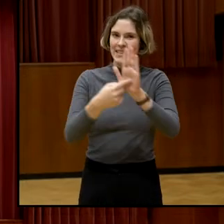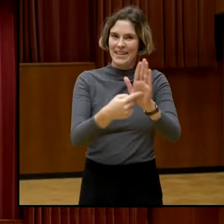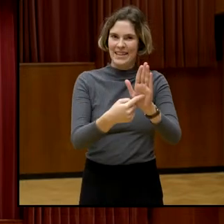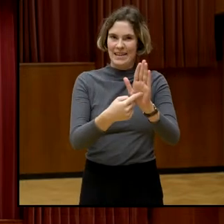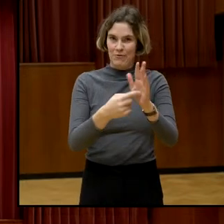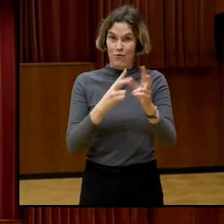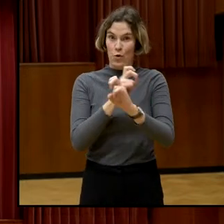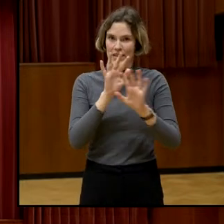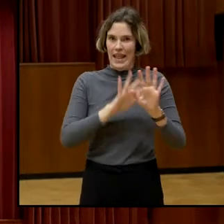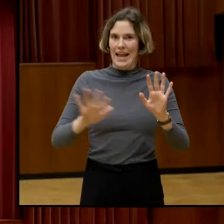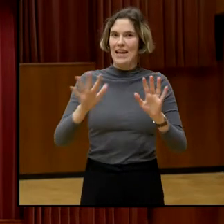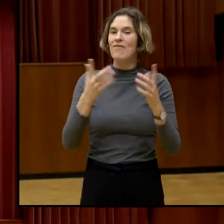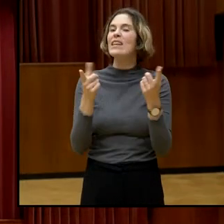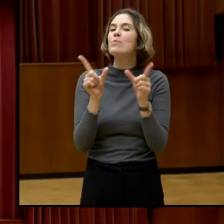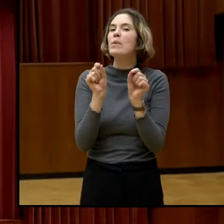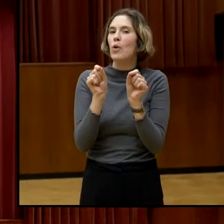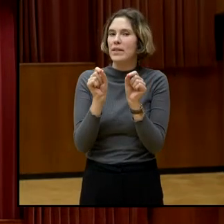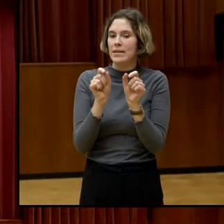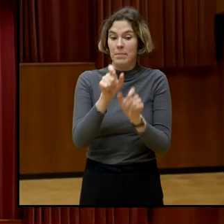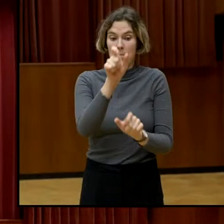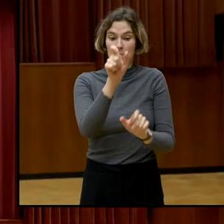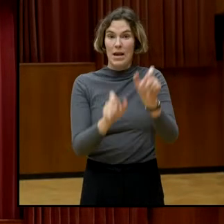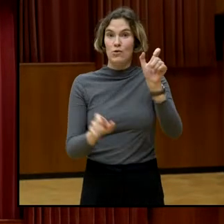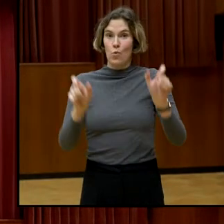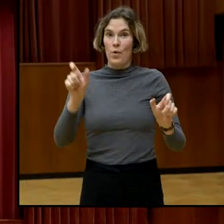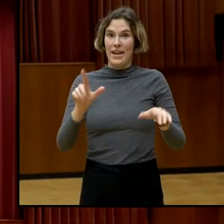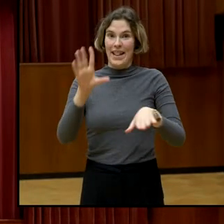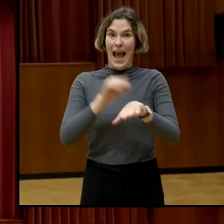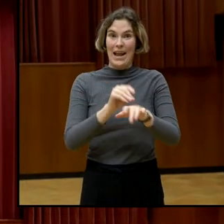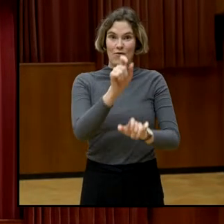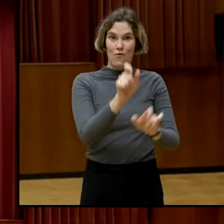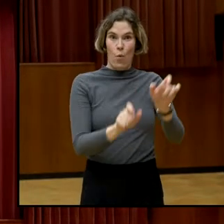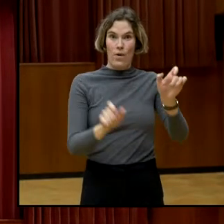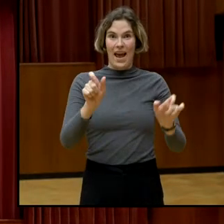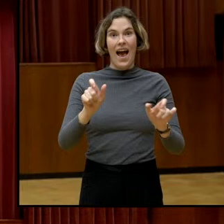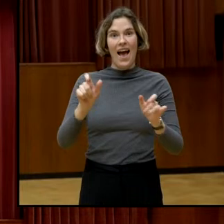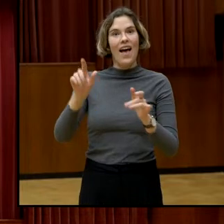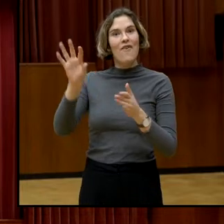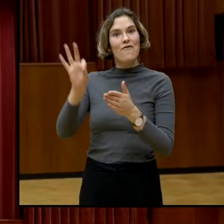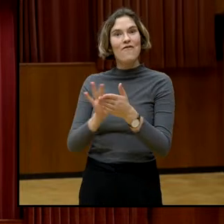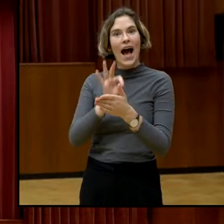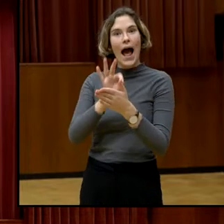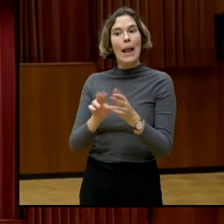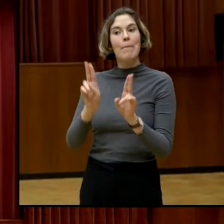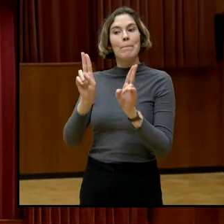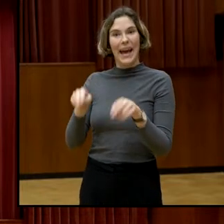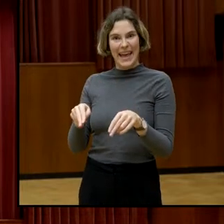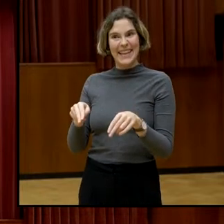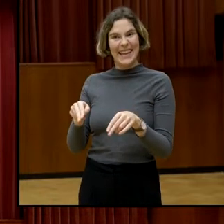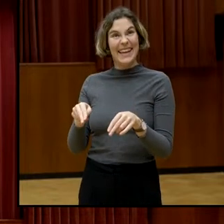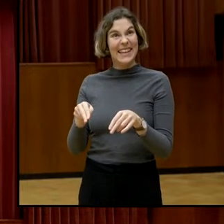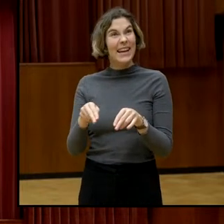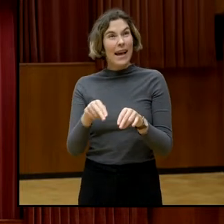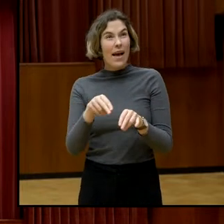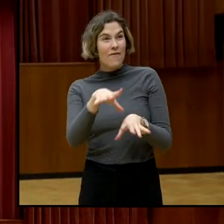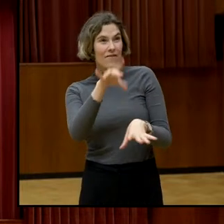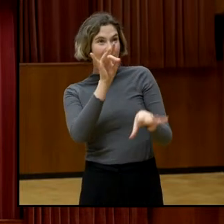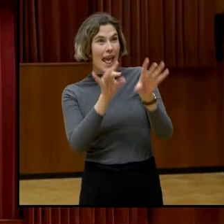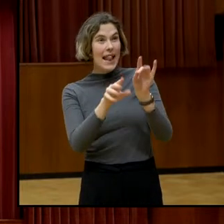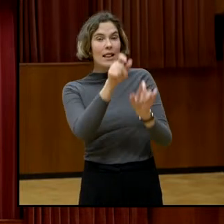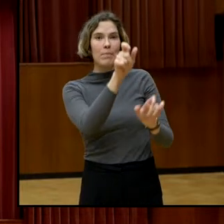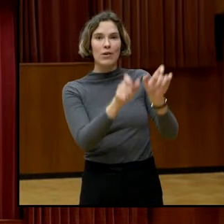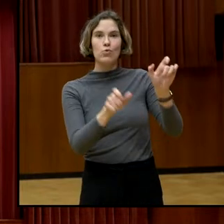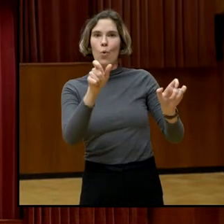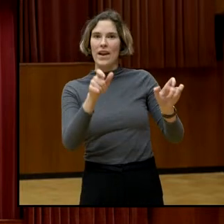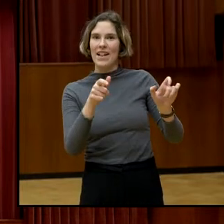wahlberechtigten EinwohnerInnen ihre Vertreter wählen, die dann die Entscheidungen für das Land treffen, indem sie